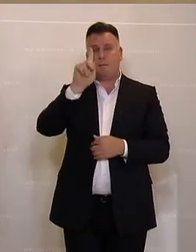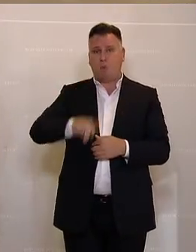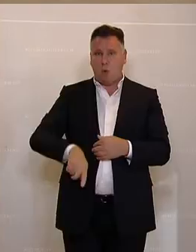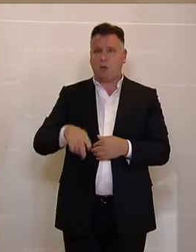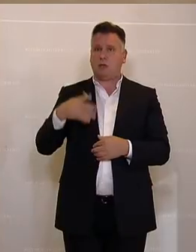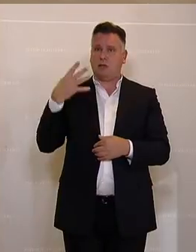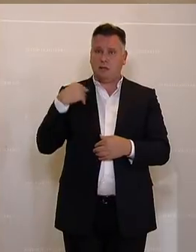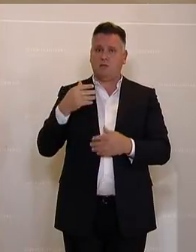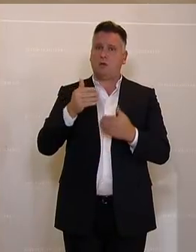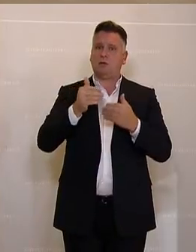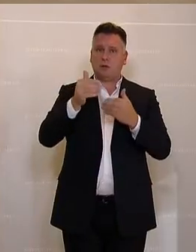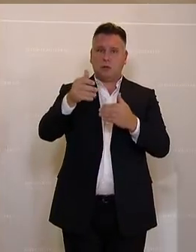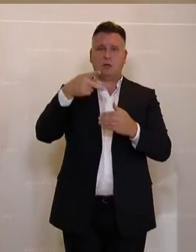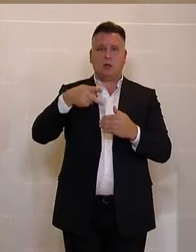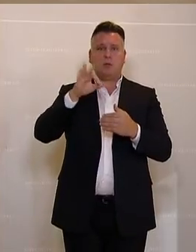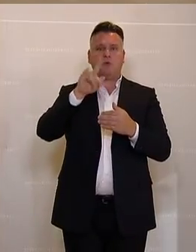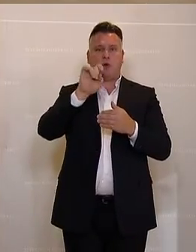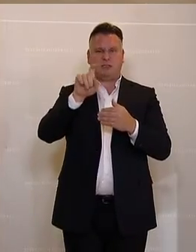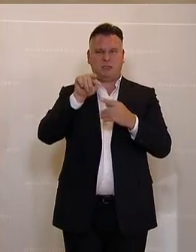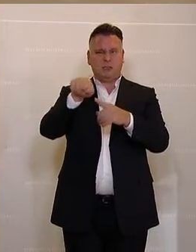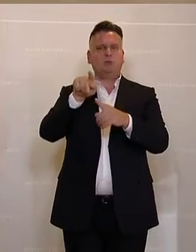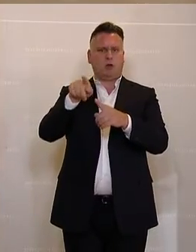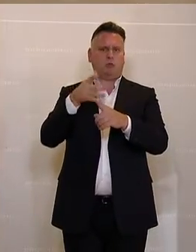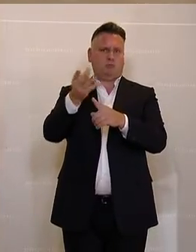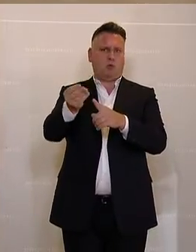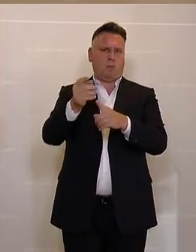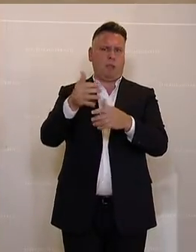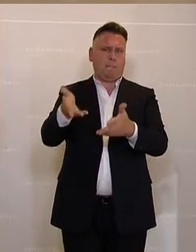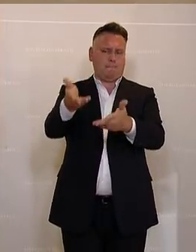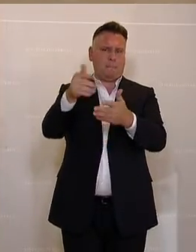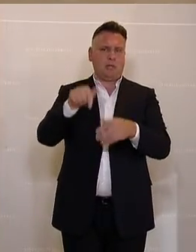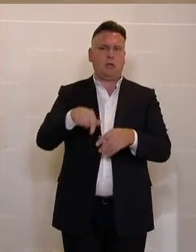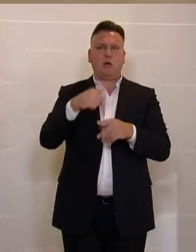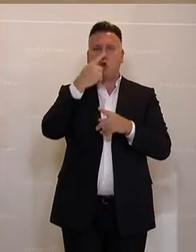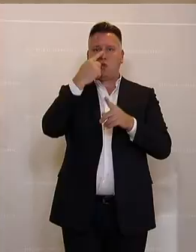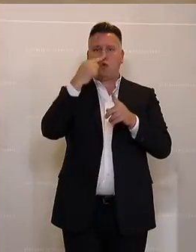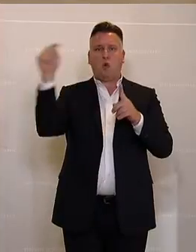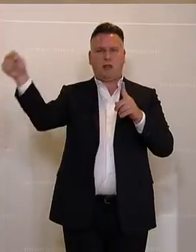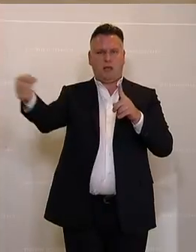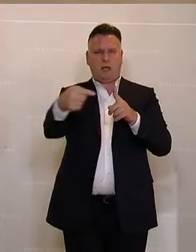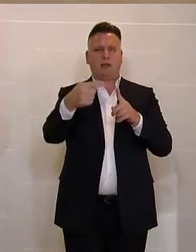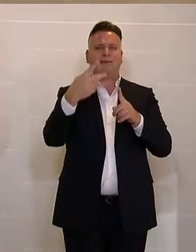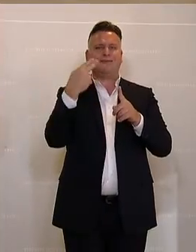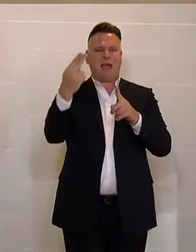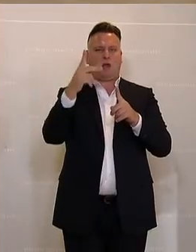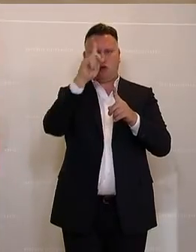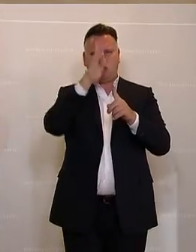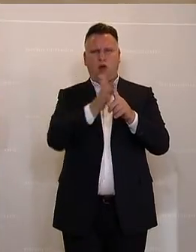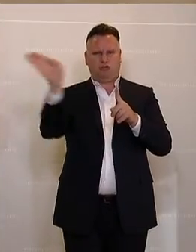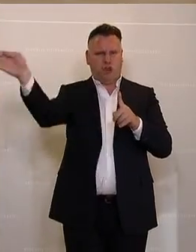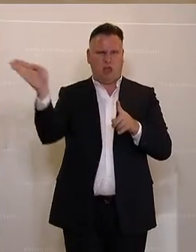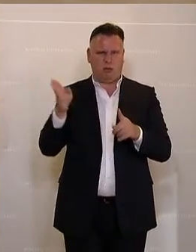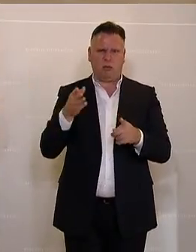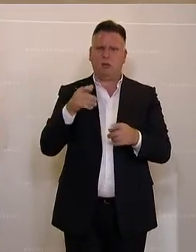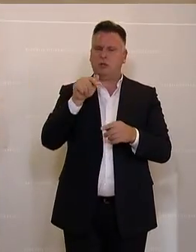Baulost Richtung Pfonds vergeben. Das Zweite ist der nördliche Zulauf Richtung Deutschland. Hier hat man ja über viele